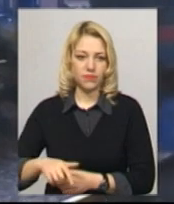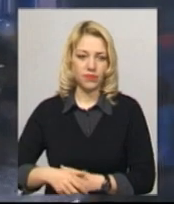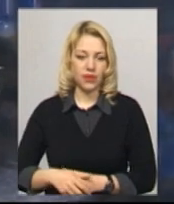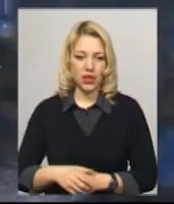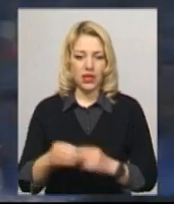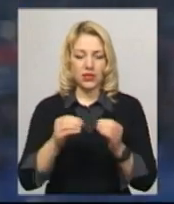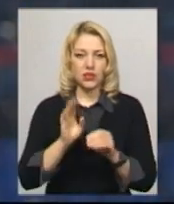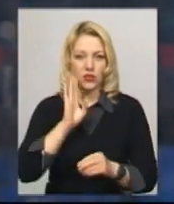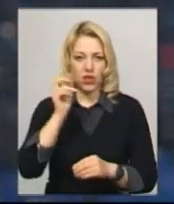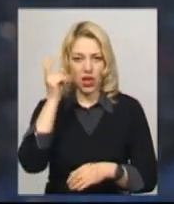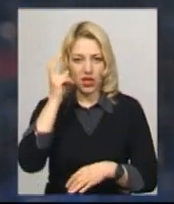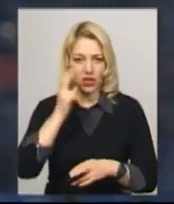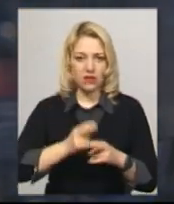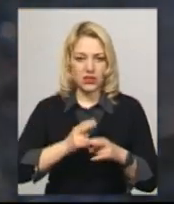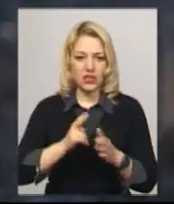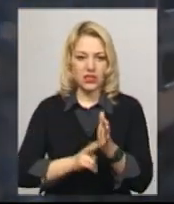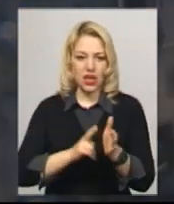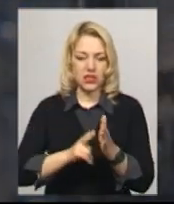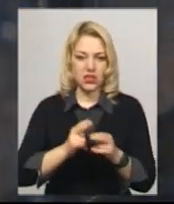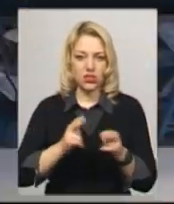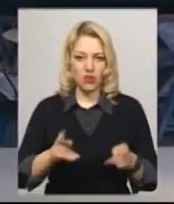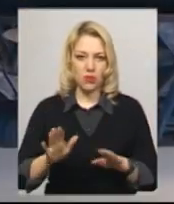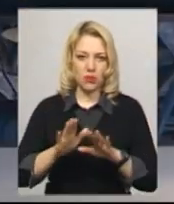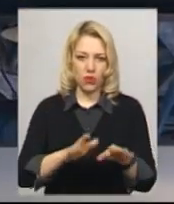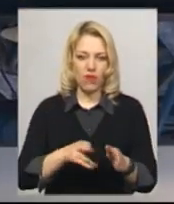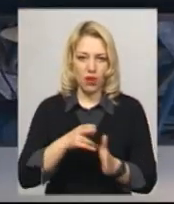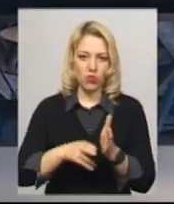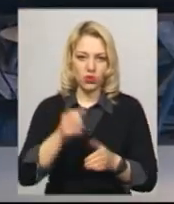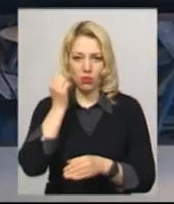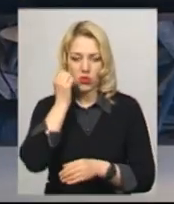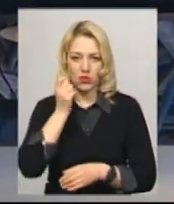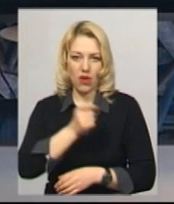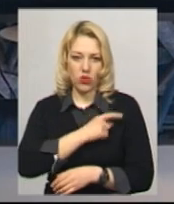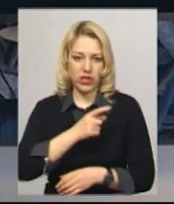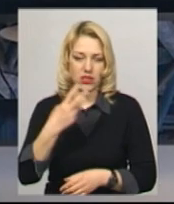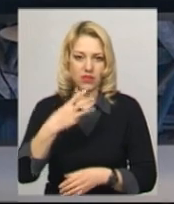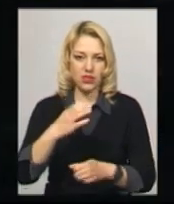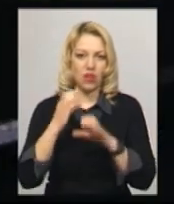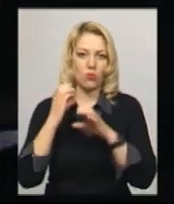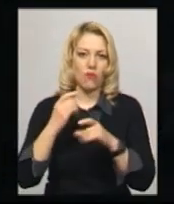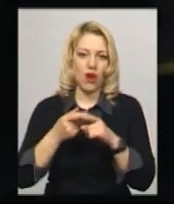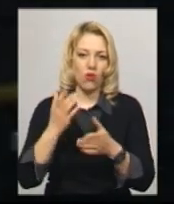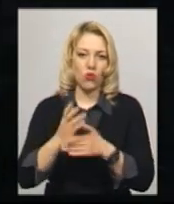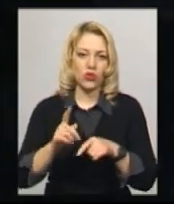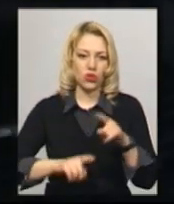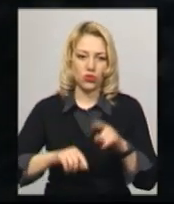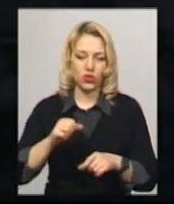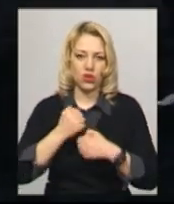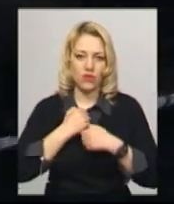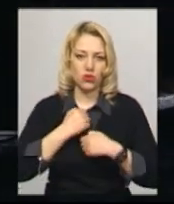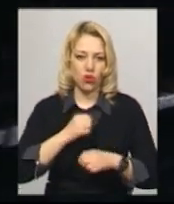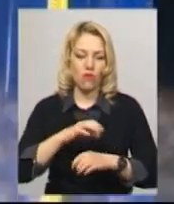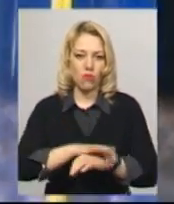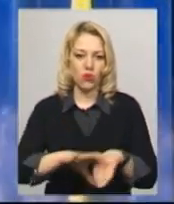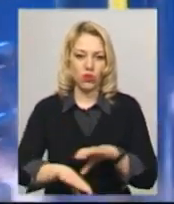Десята ранку на Київський залізничний вокзал прибуває потяг Москва-Одеса. У 30-му вагоні їдуть родичі військовополонених